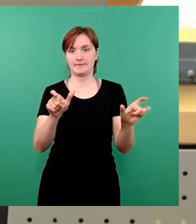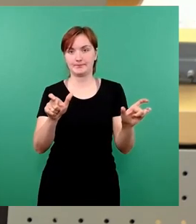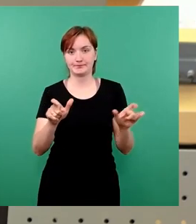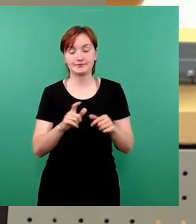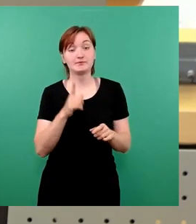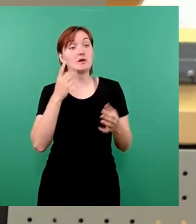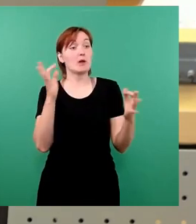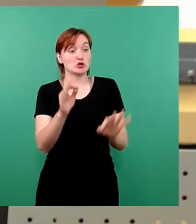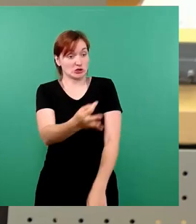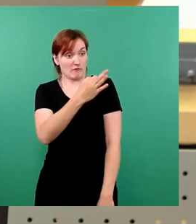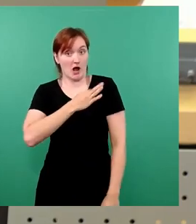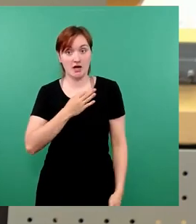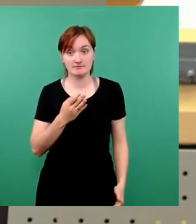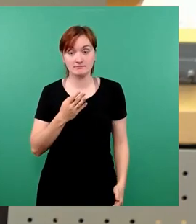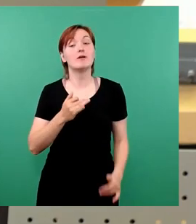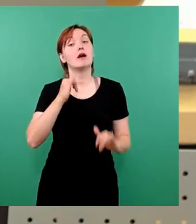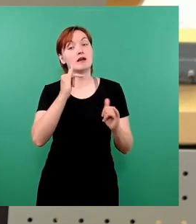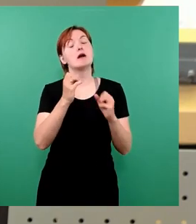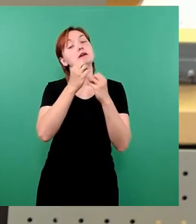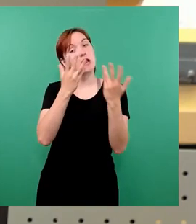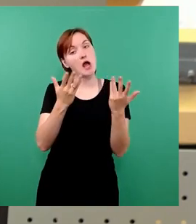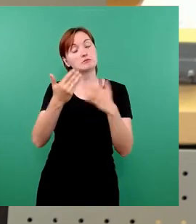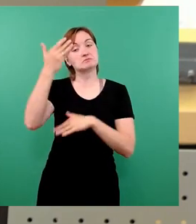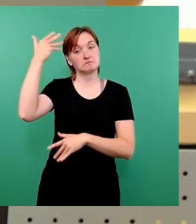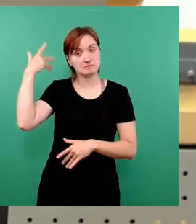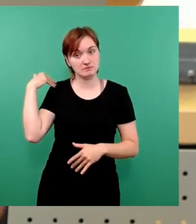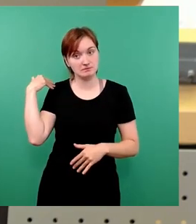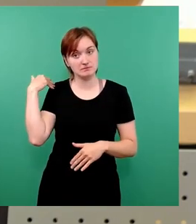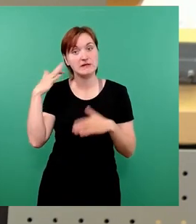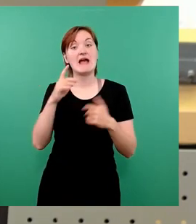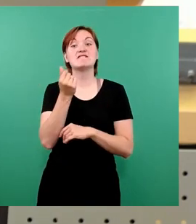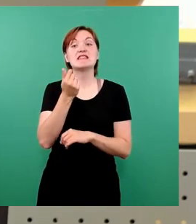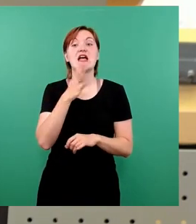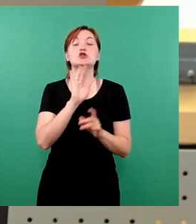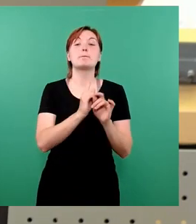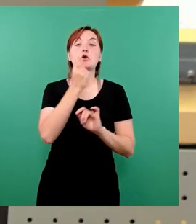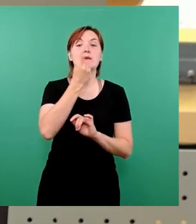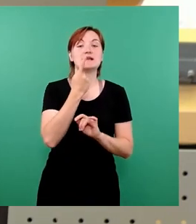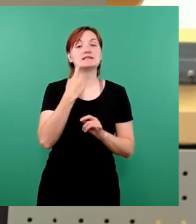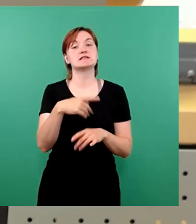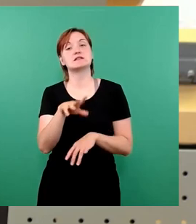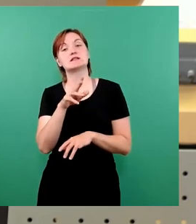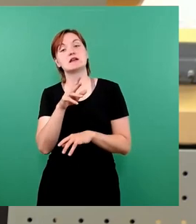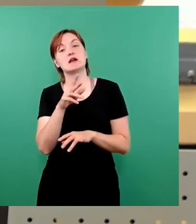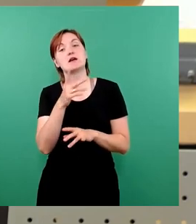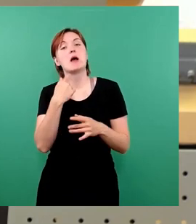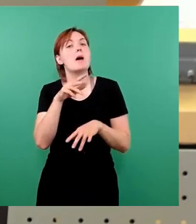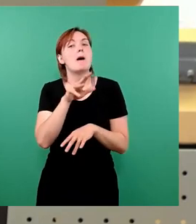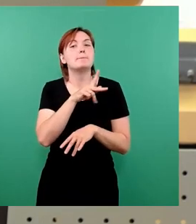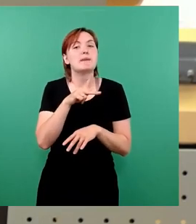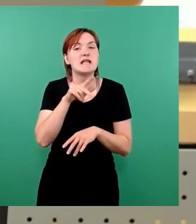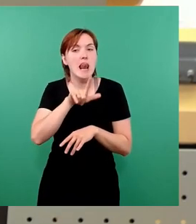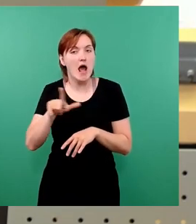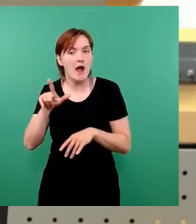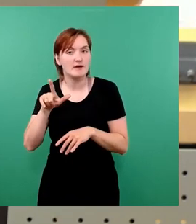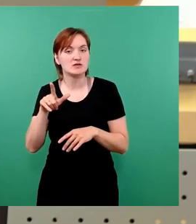Natürlich haben sowohl in der Vergangenheit Finanzbürgermeister wie Hartmut Vorjahann, wie Peter Lahmes und natürlich